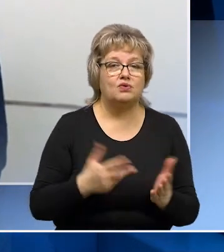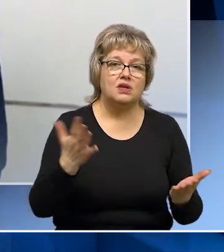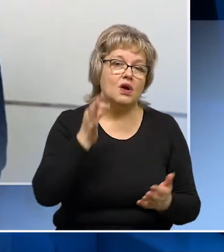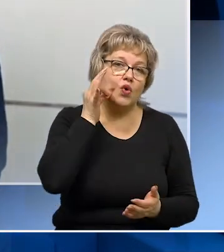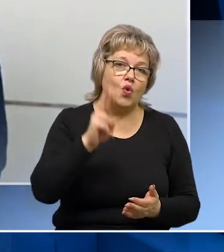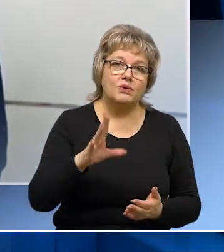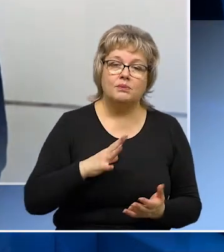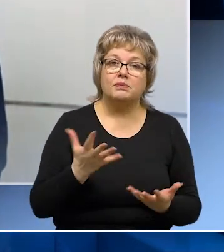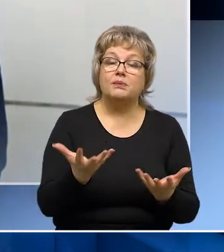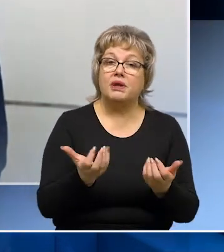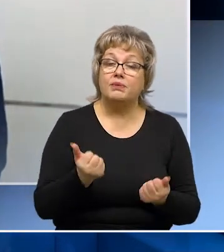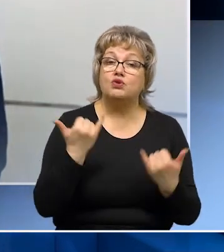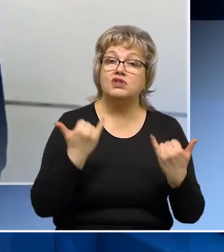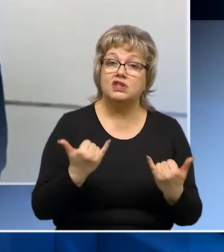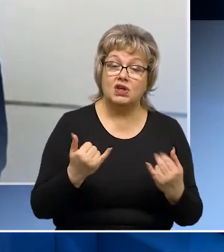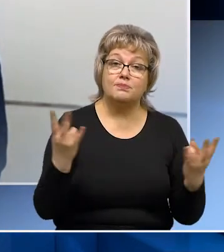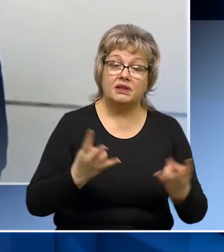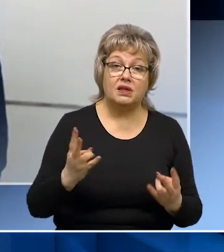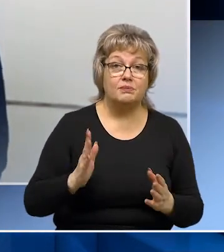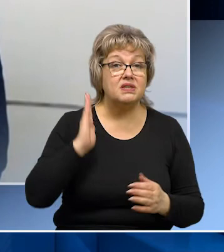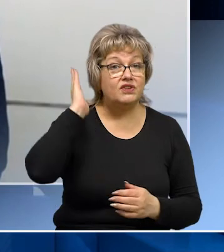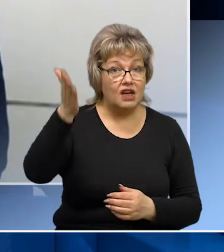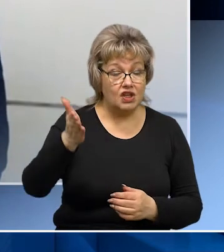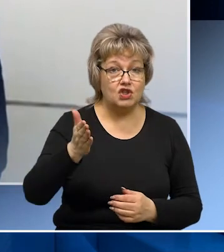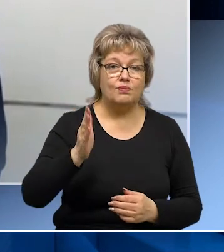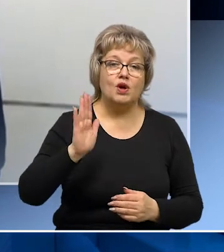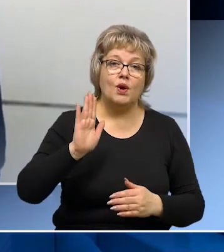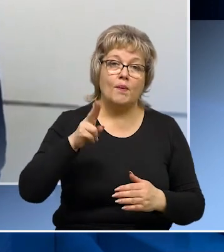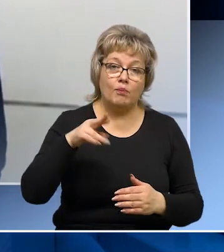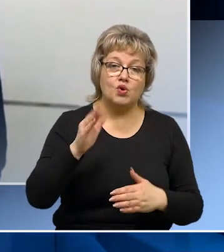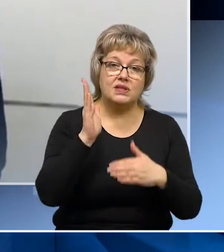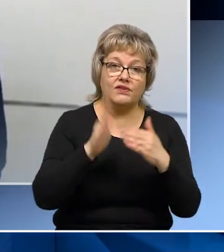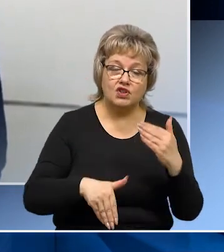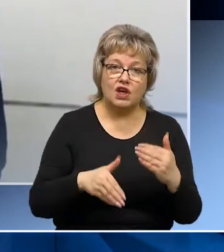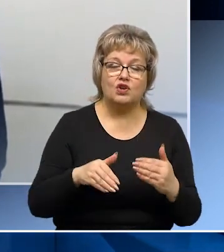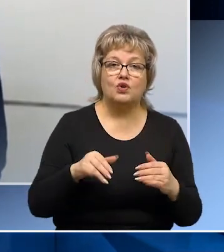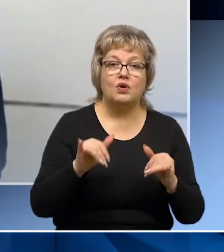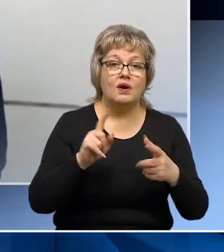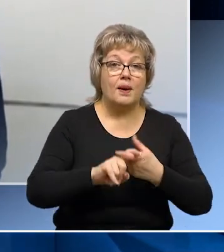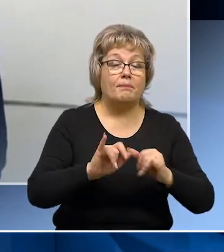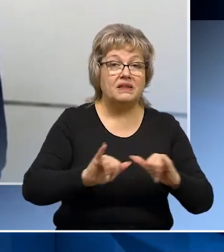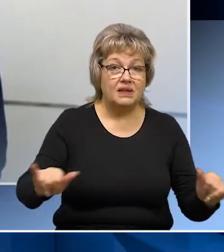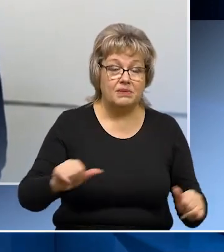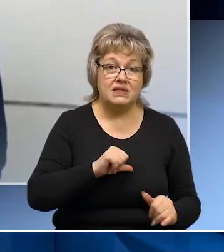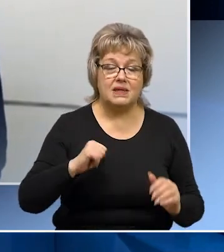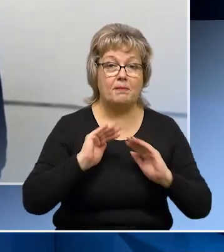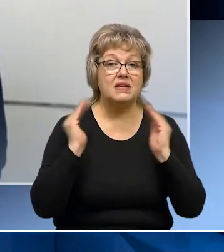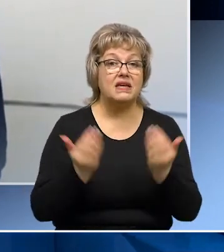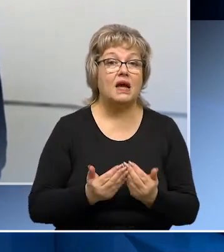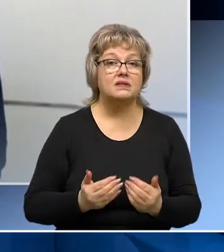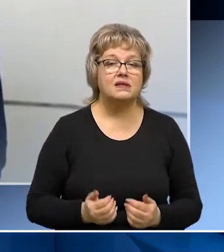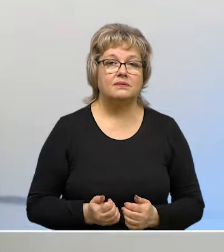Или какой опыт был приобретен сейчас, который понадобится нам и в дальнейшем уже по завершению пандемии и самоизоляции?